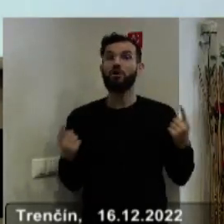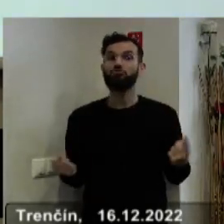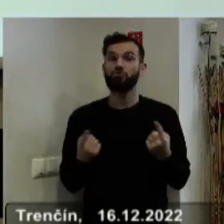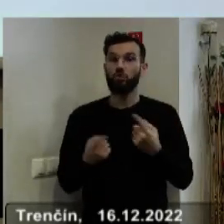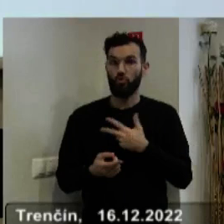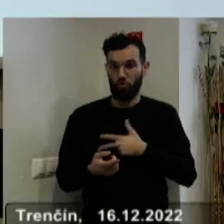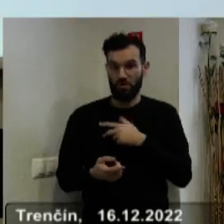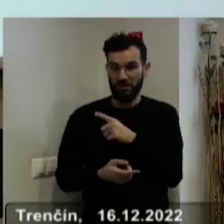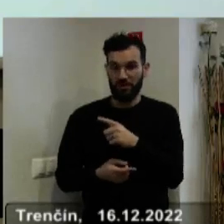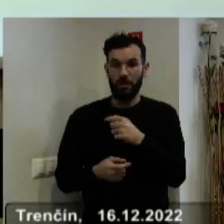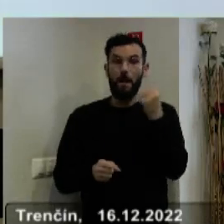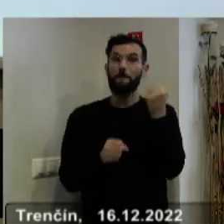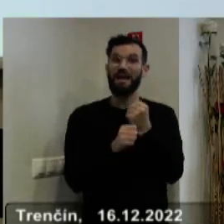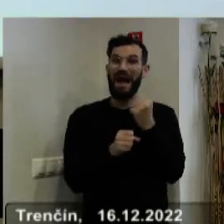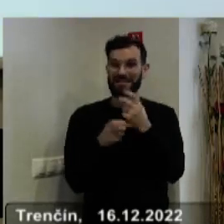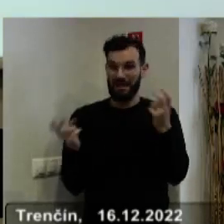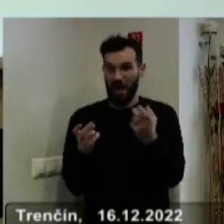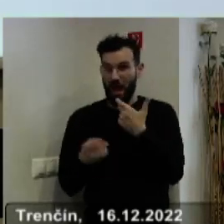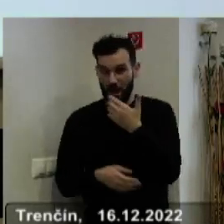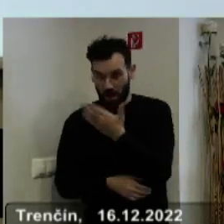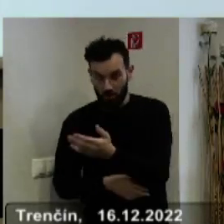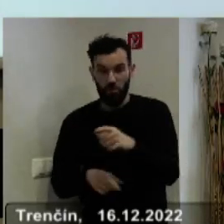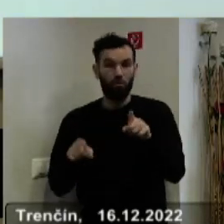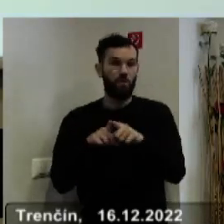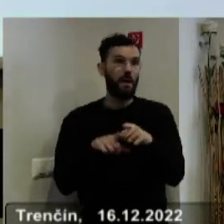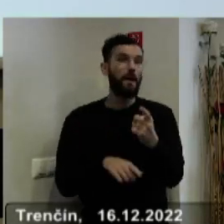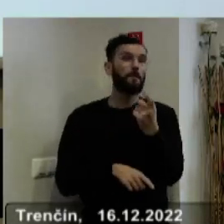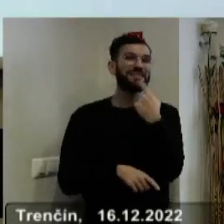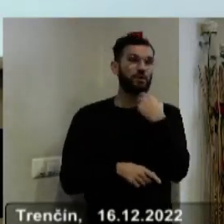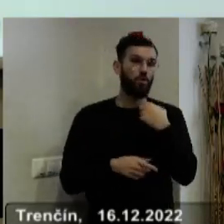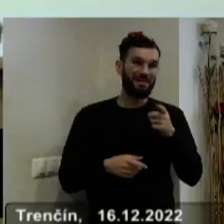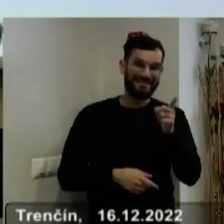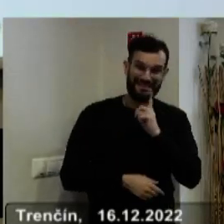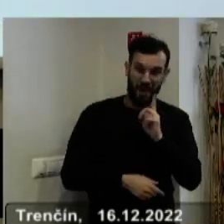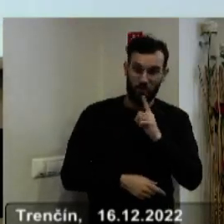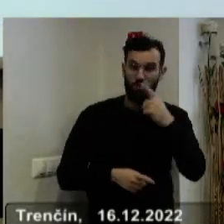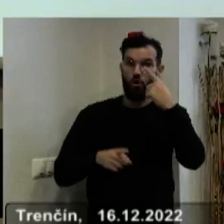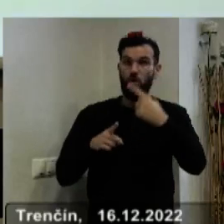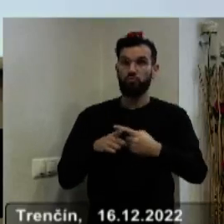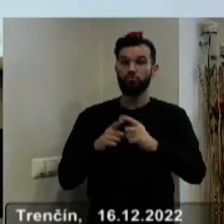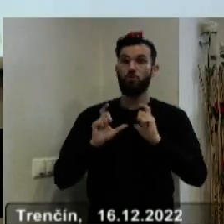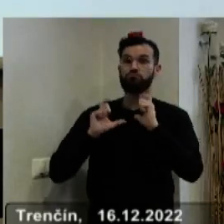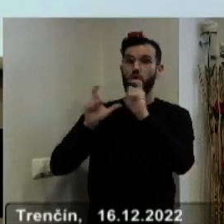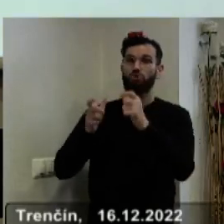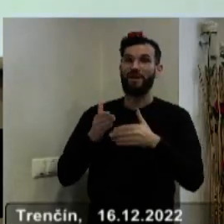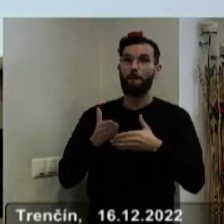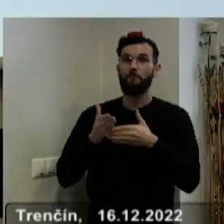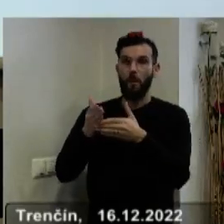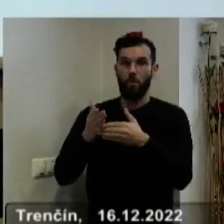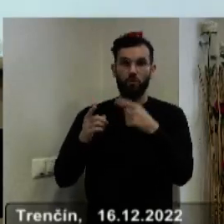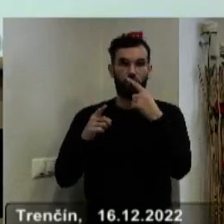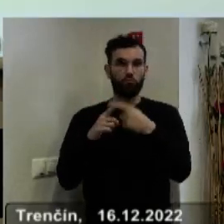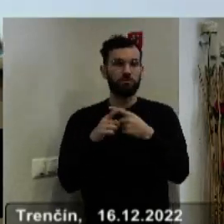zabezpečovanie pomoci pri pracovnom uplatnení, poskytovanie psychologickej starostlivosti a rozširujeme požičiavanie pomôcok,